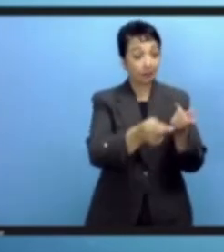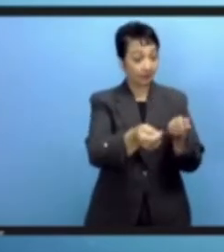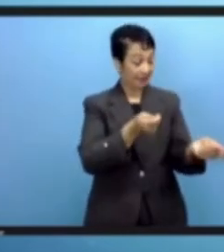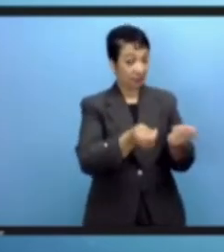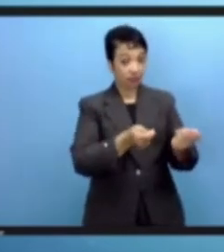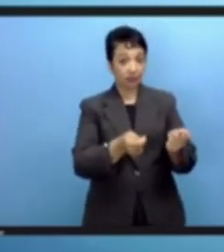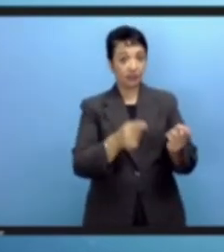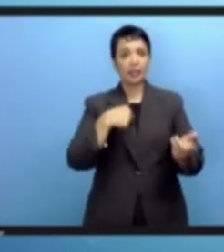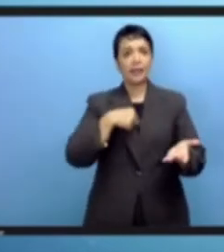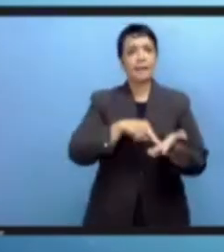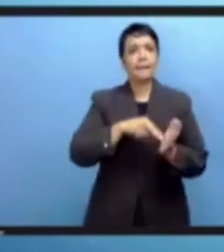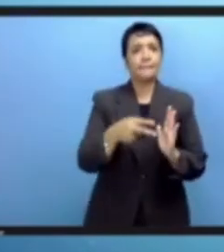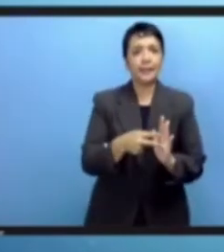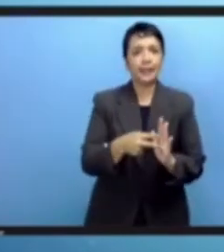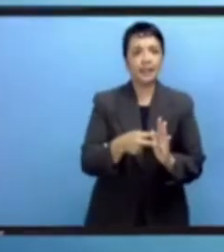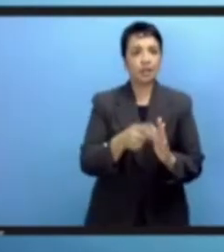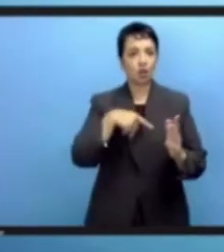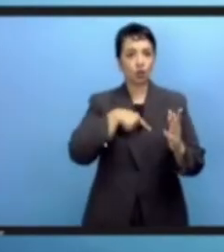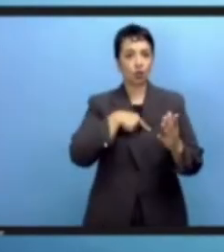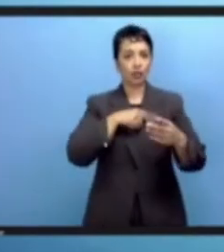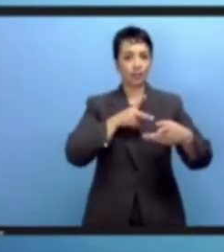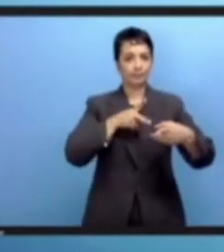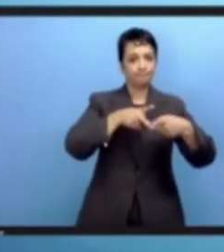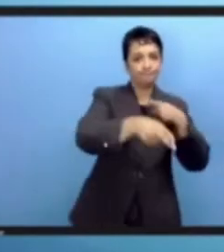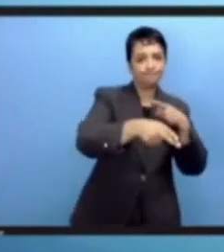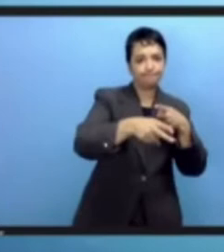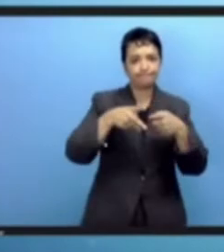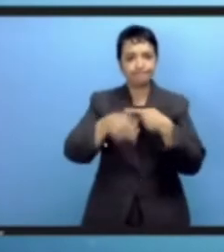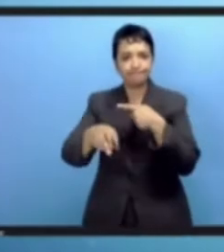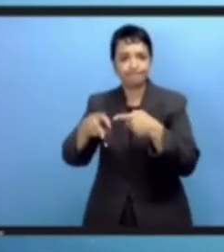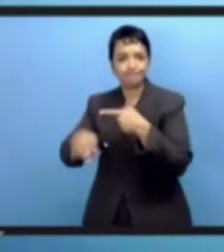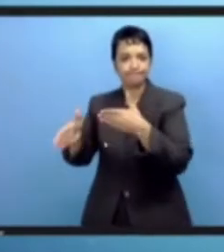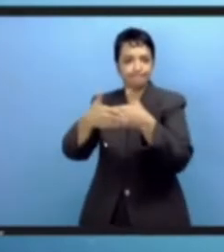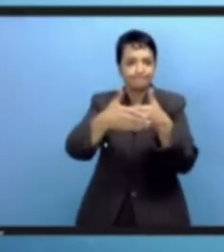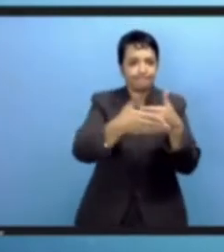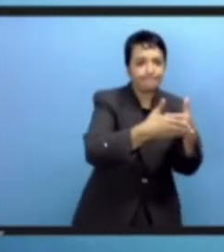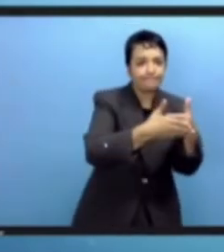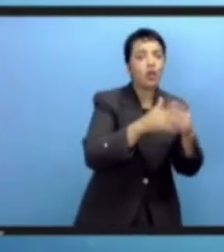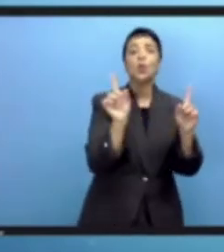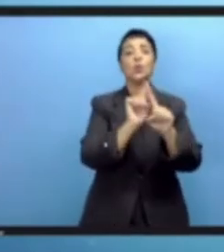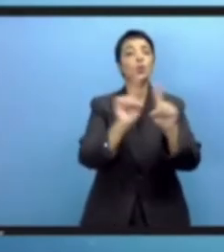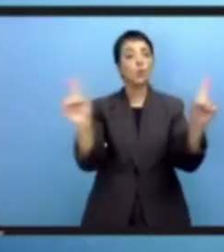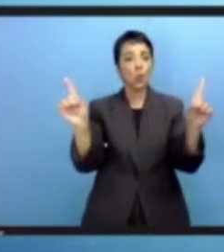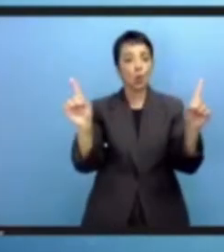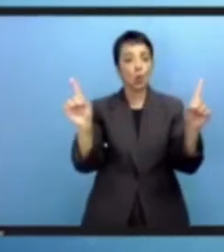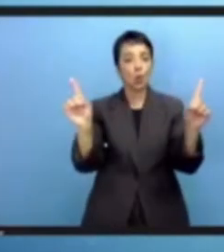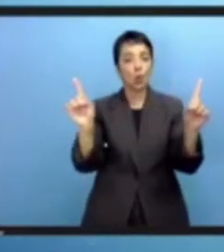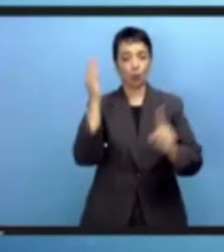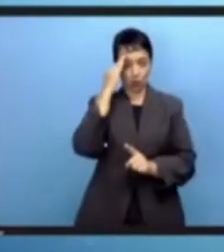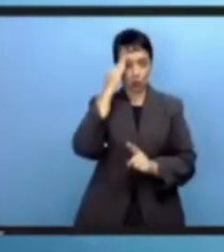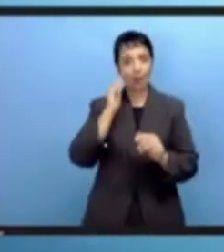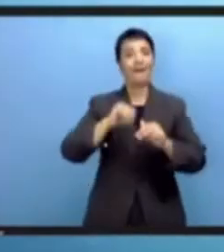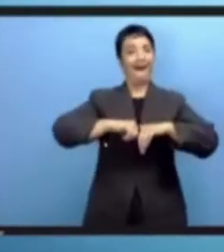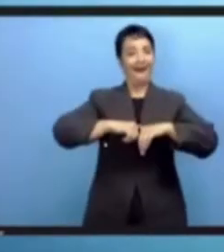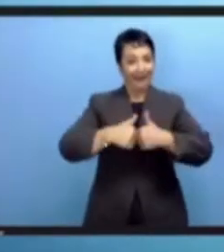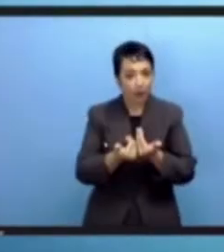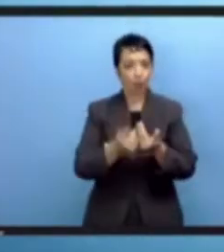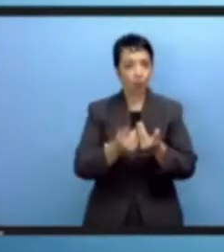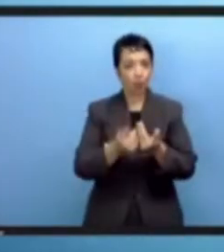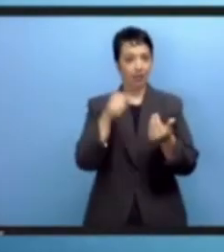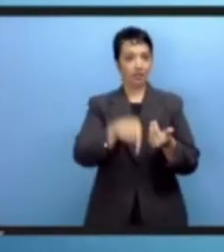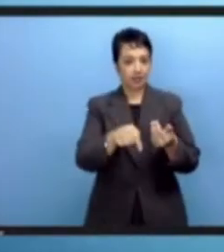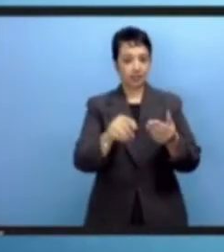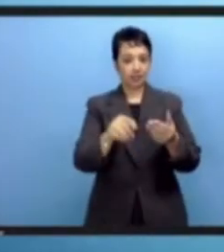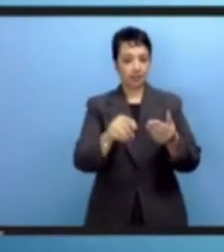تنظيم المنصات الرقمية لا أعني تماما أن يكون هناك رقابة لتلك المنصات الرقمية ولذلك فقد أضفت